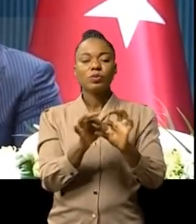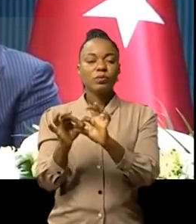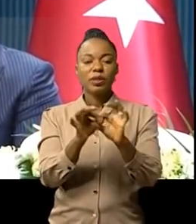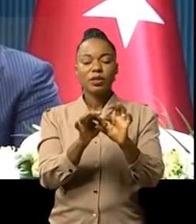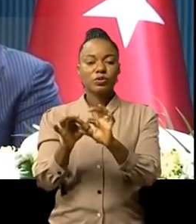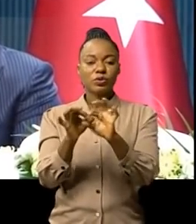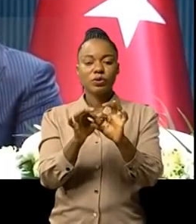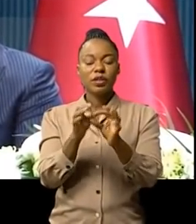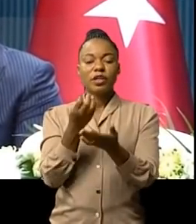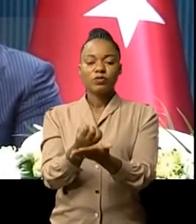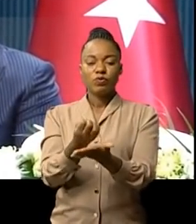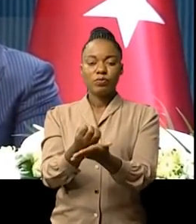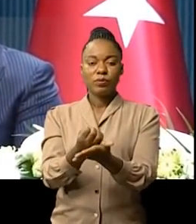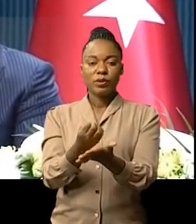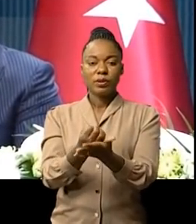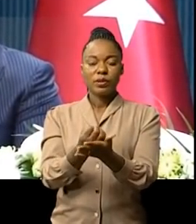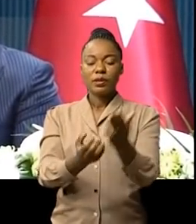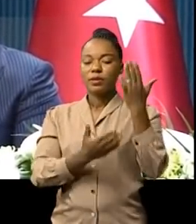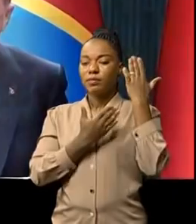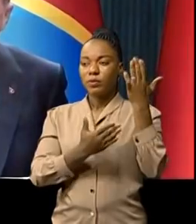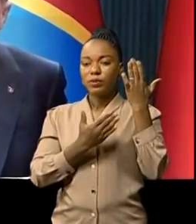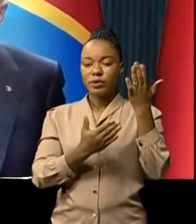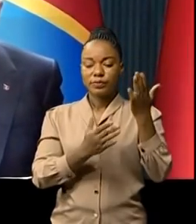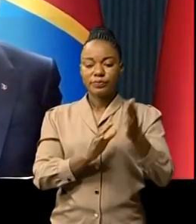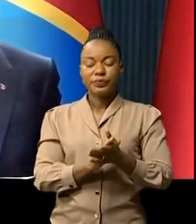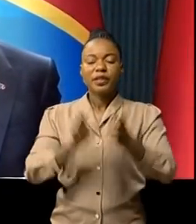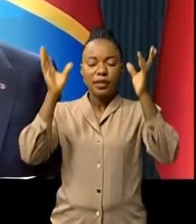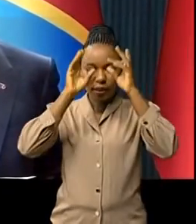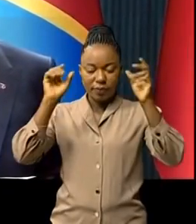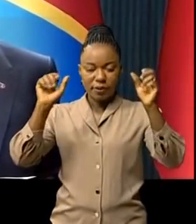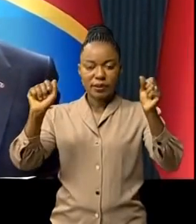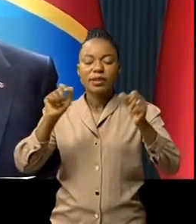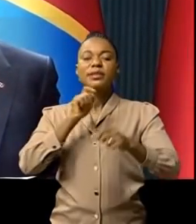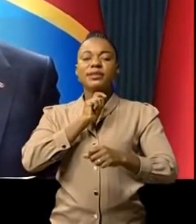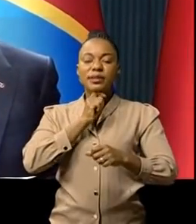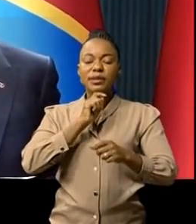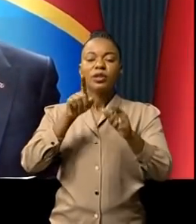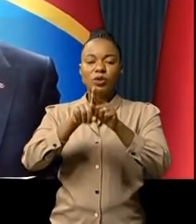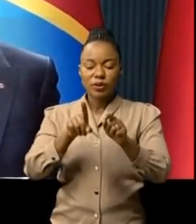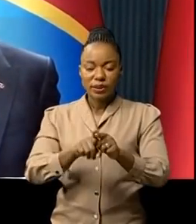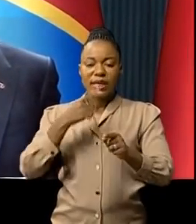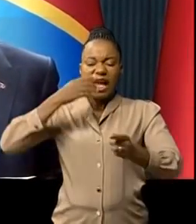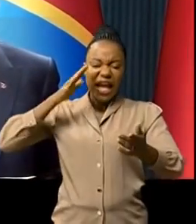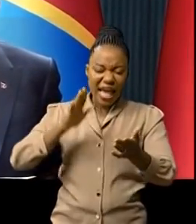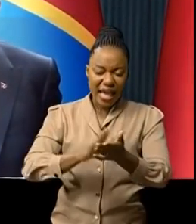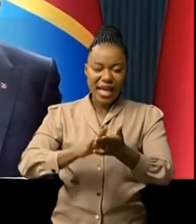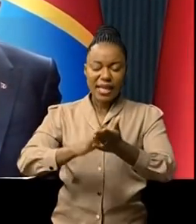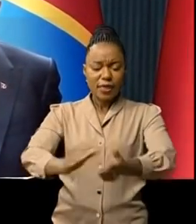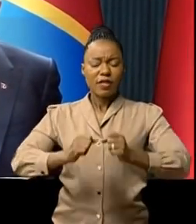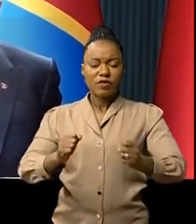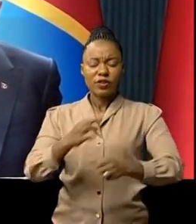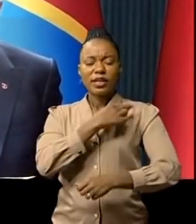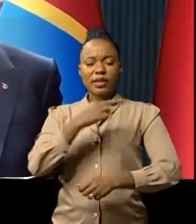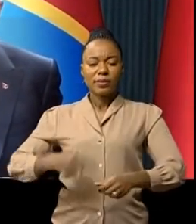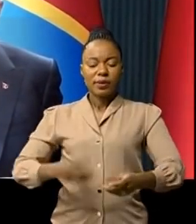économique importante. Le président turc a également loué les efforts de la République démocratique